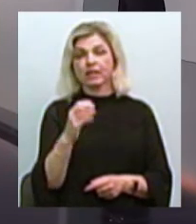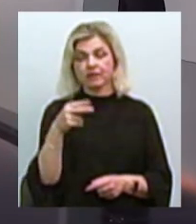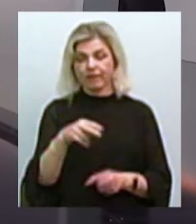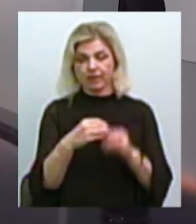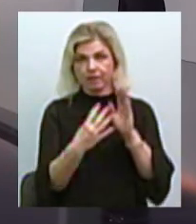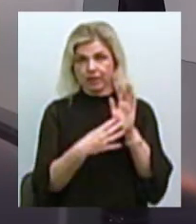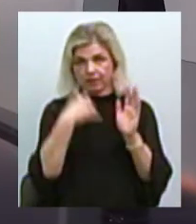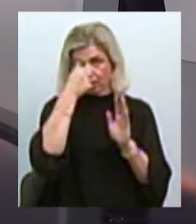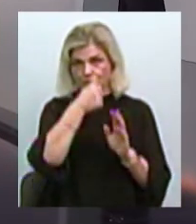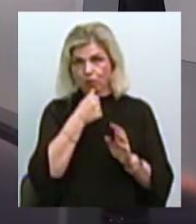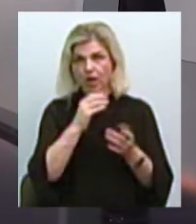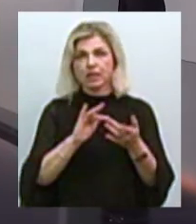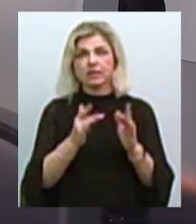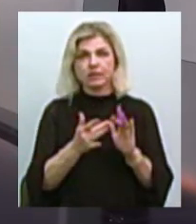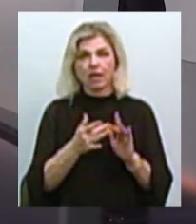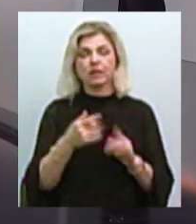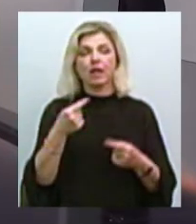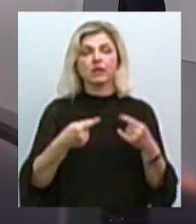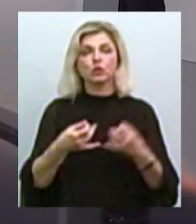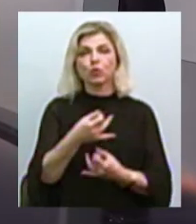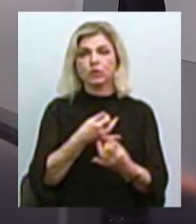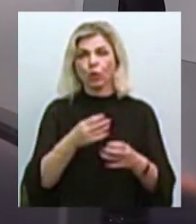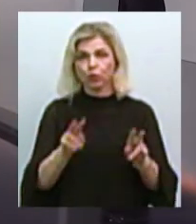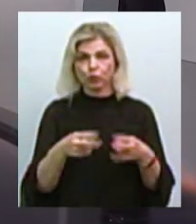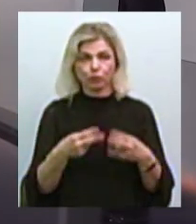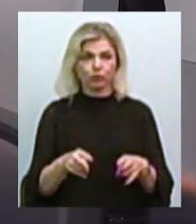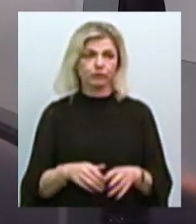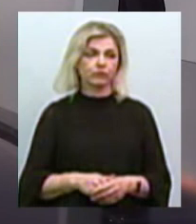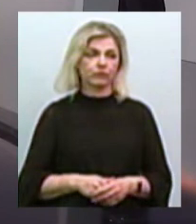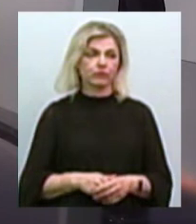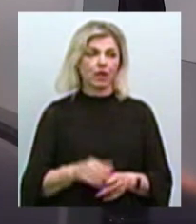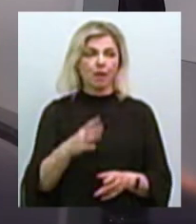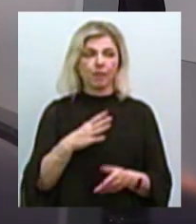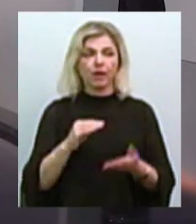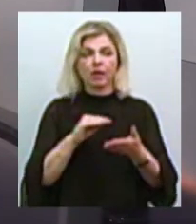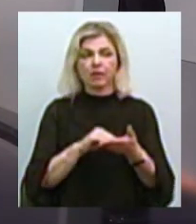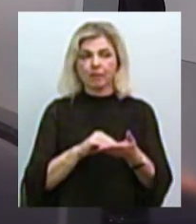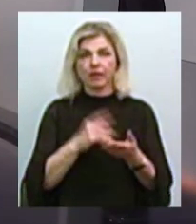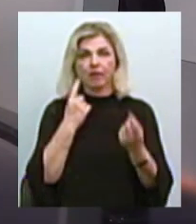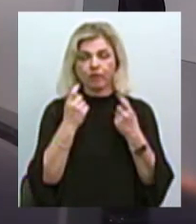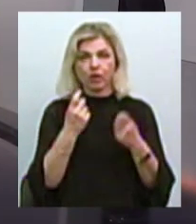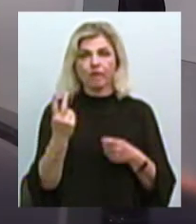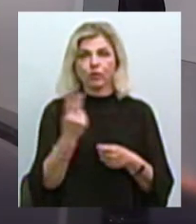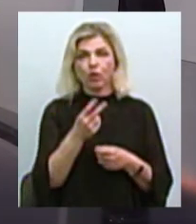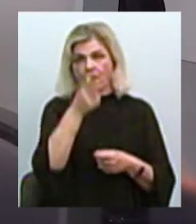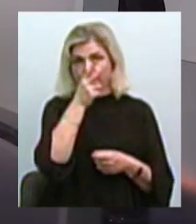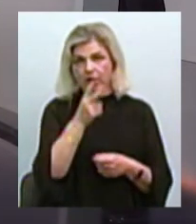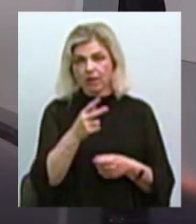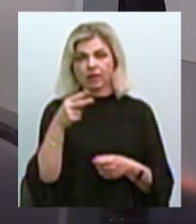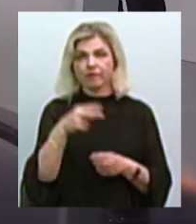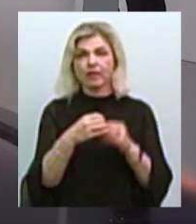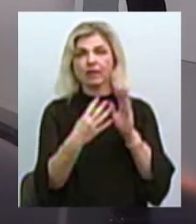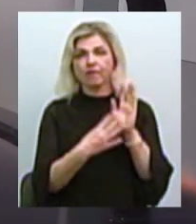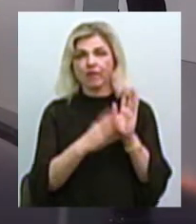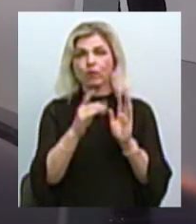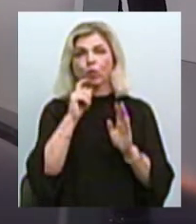року на сайті економічно-дискусійного клубу були розмінчені дані. У другому кварталі 2019 року в